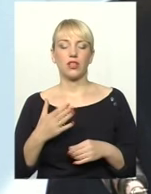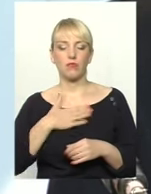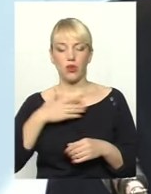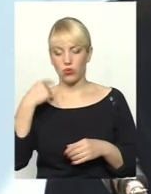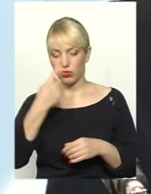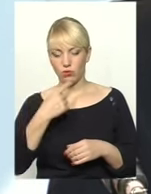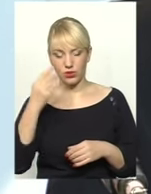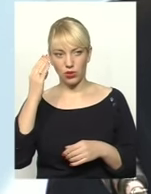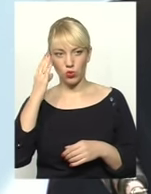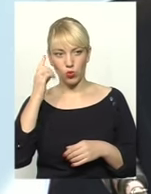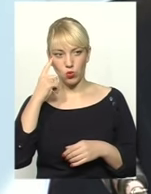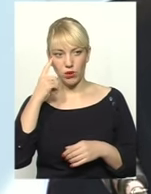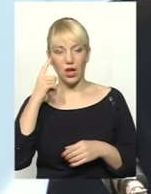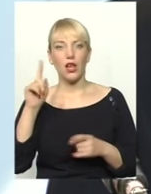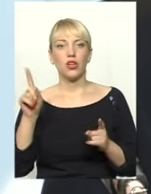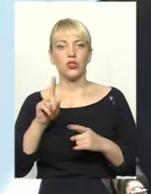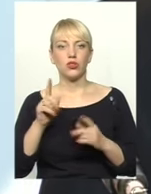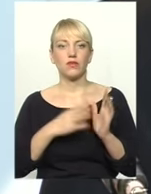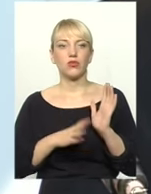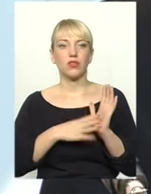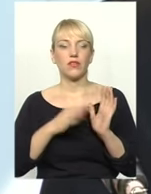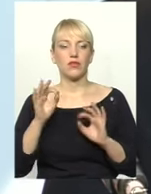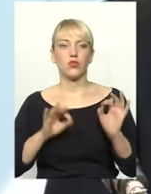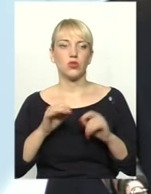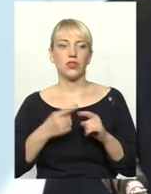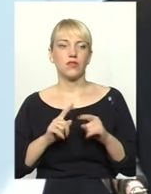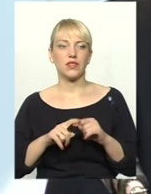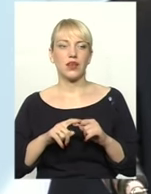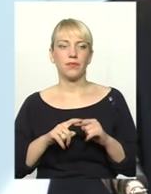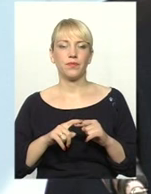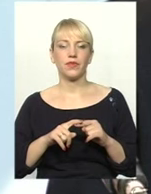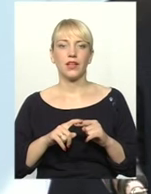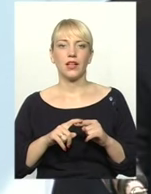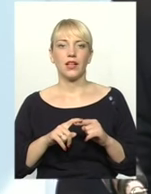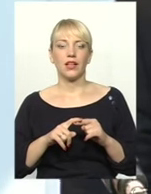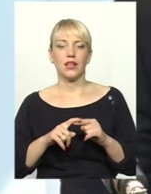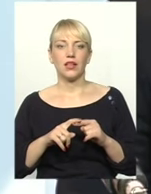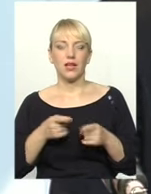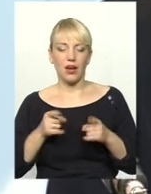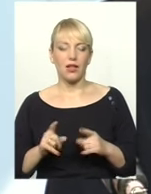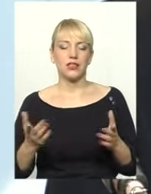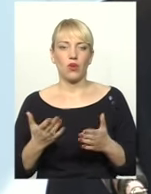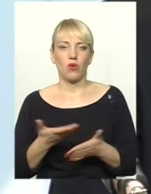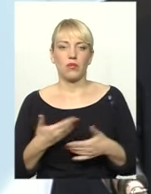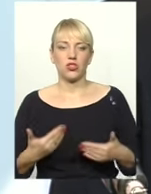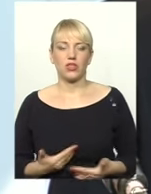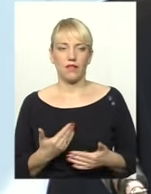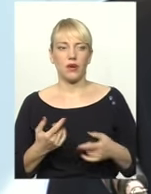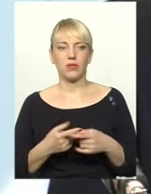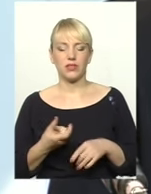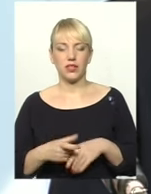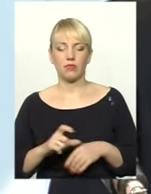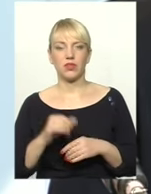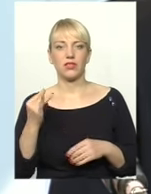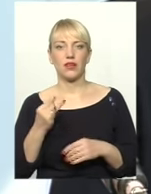думка, що все-таки 99% – це тема, це картина того, з якою ми живемо. І саме цікаво на